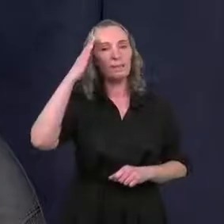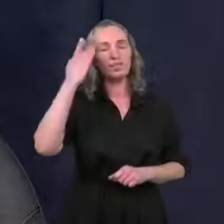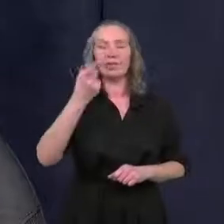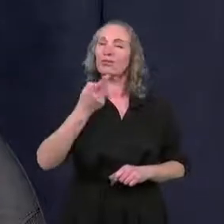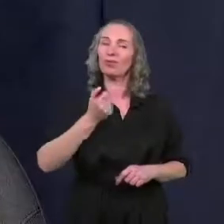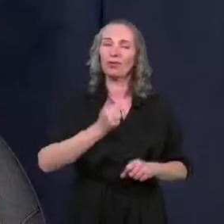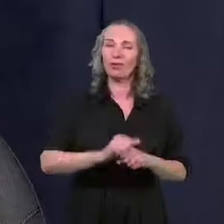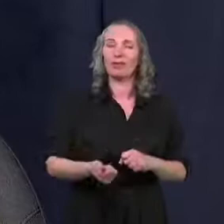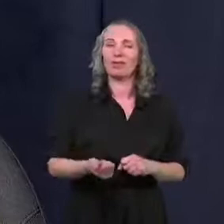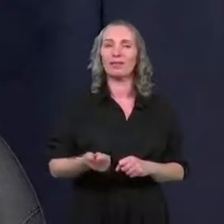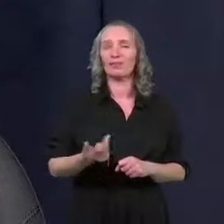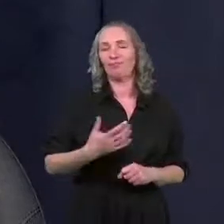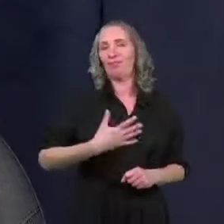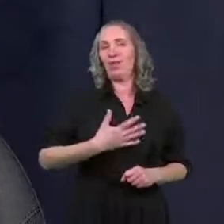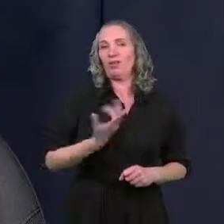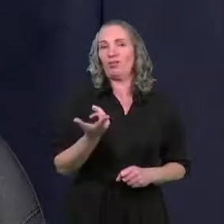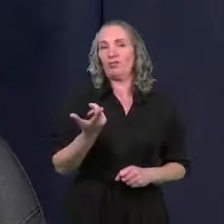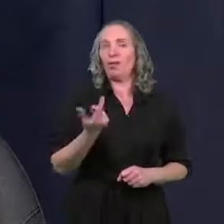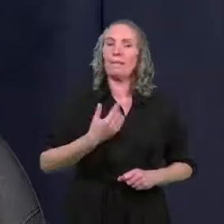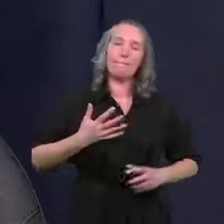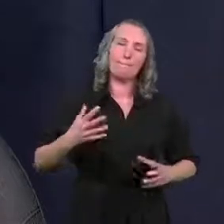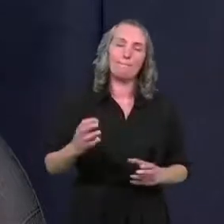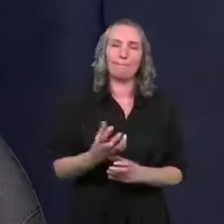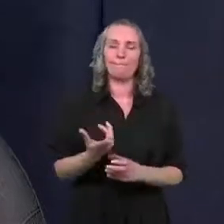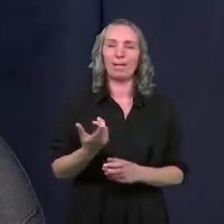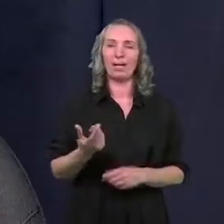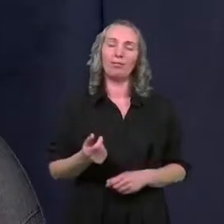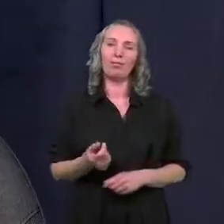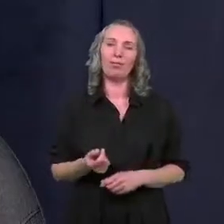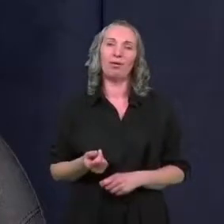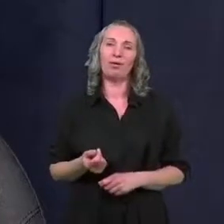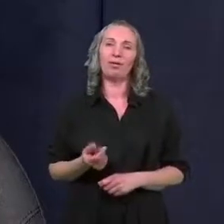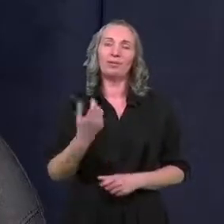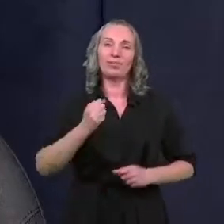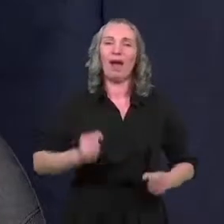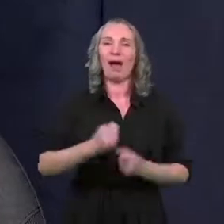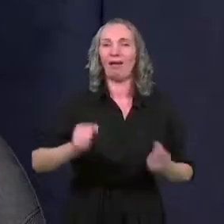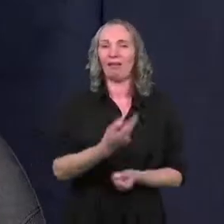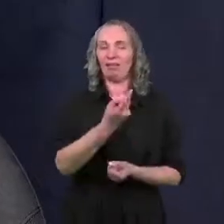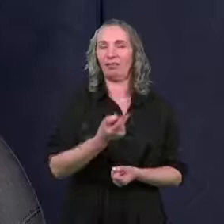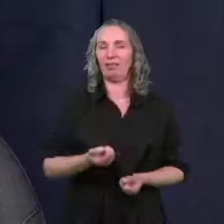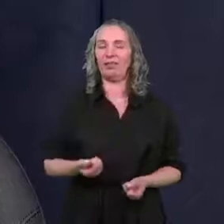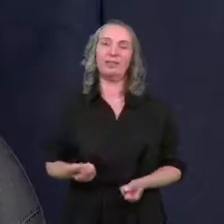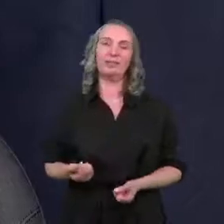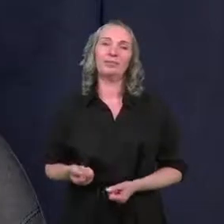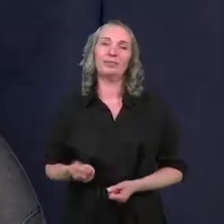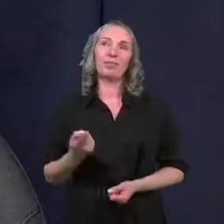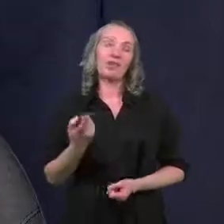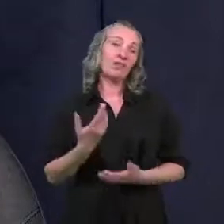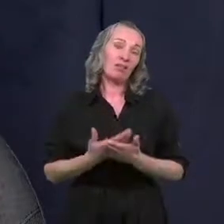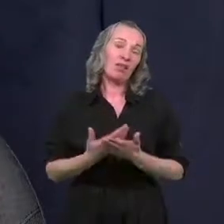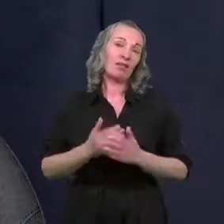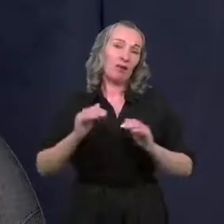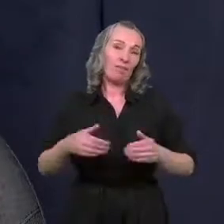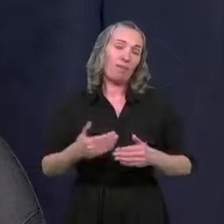też odnosimy takie wrażenie, że troszeczkę jest zbyt mało aktywna. I być może to wynika